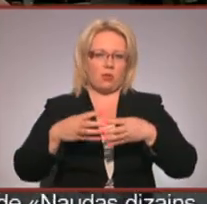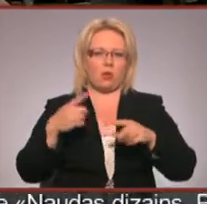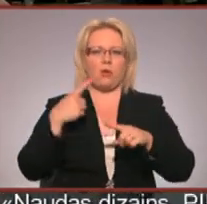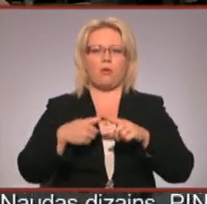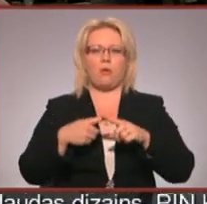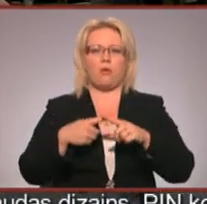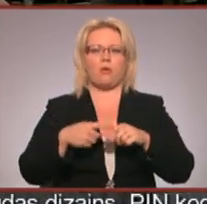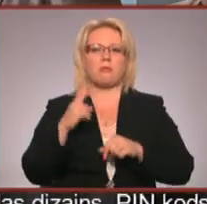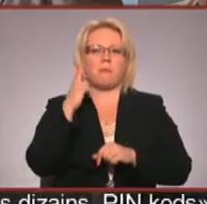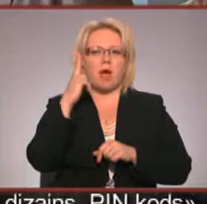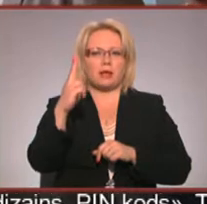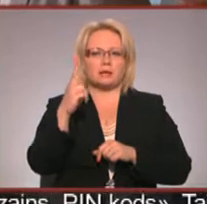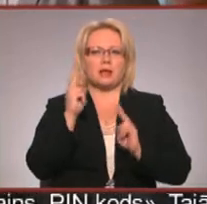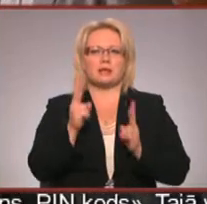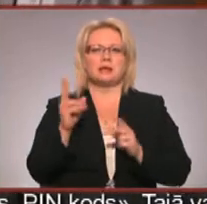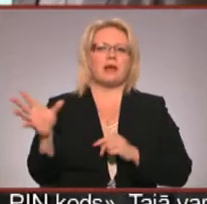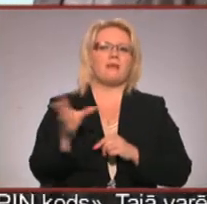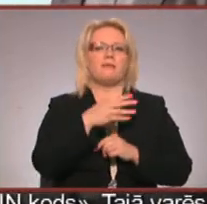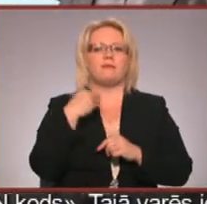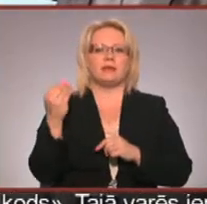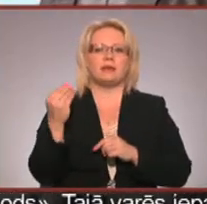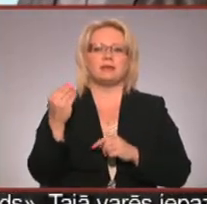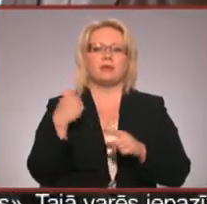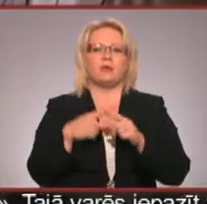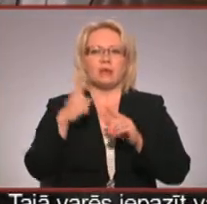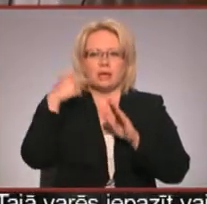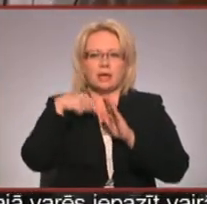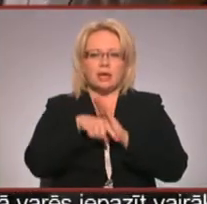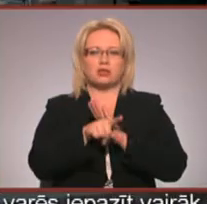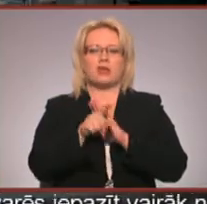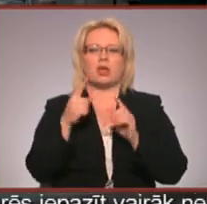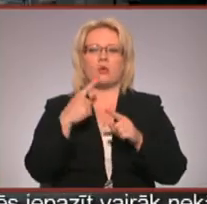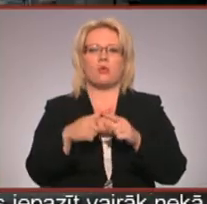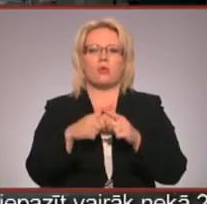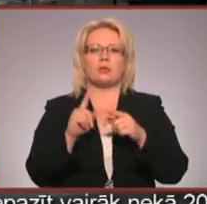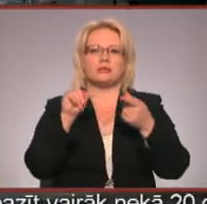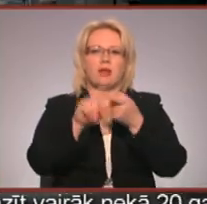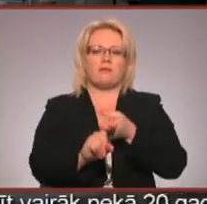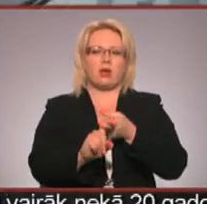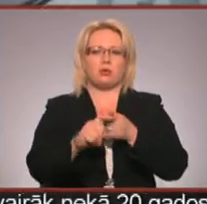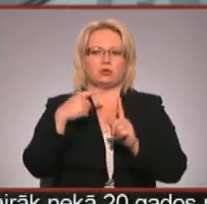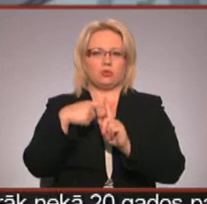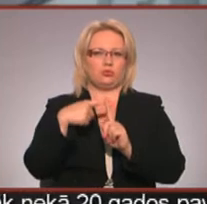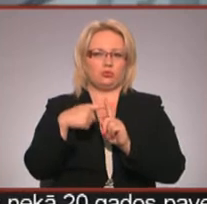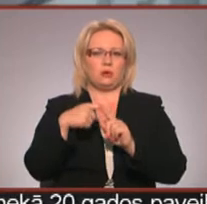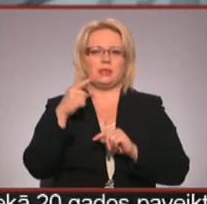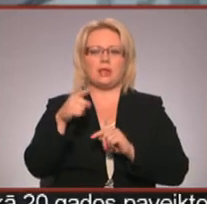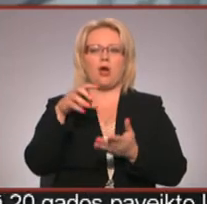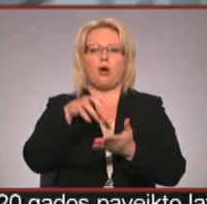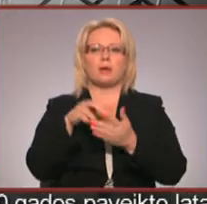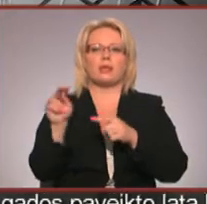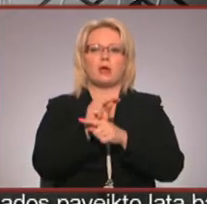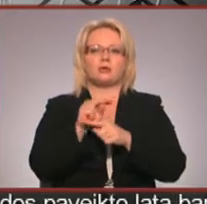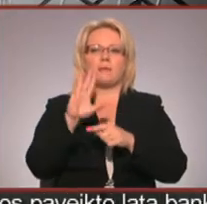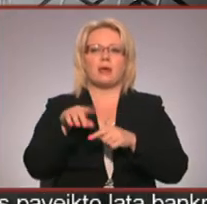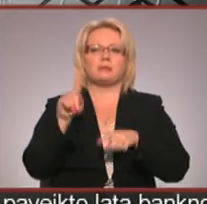Un viņš bija pārliecināts, ka viss arī iekšēji tiek savienots krustos. Šī objekta ir rekonstruēta pēc